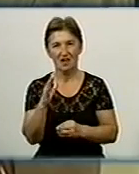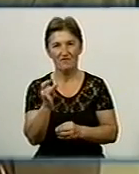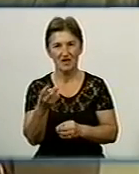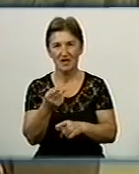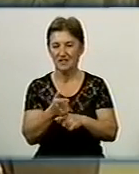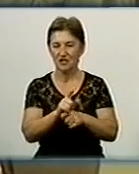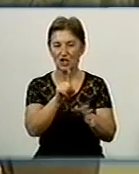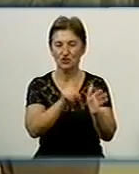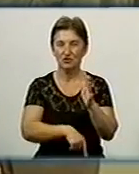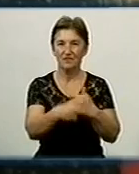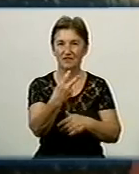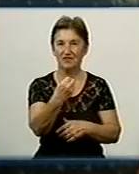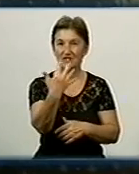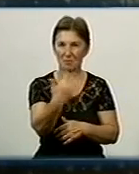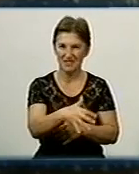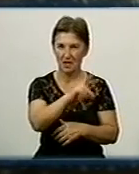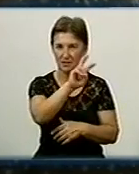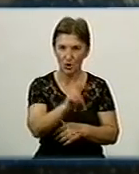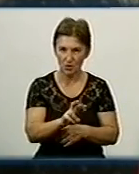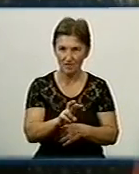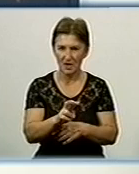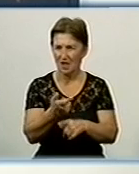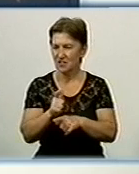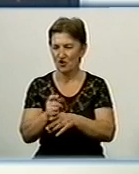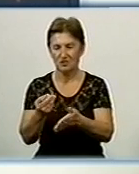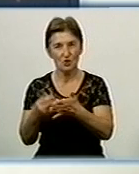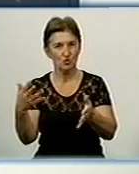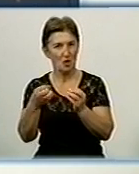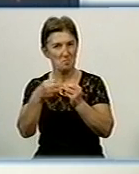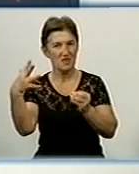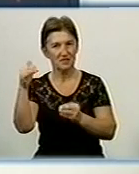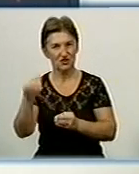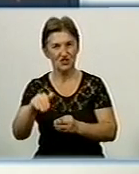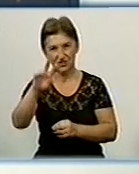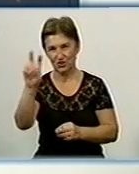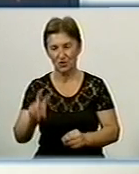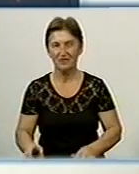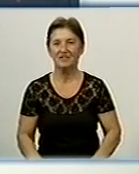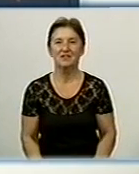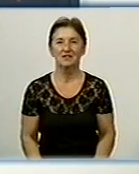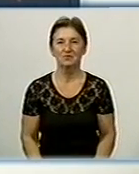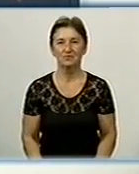найдешевше – 250 доларів, найдорожче – 15 тисяч. Кирило Іщишин, Сергій Баранюк. День за днем.